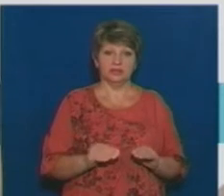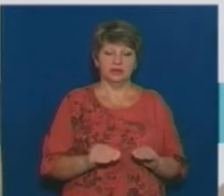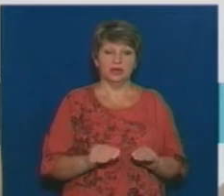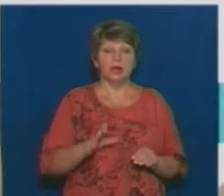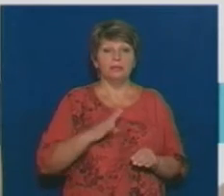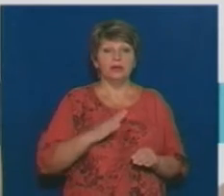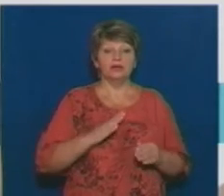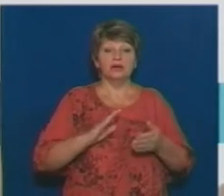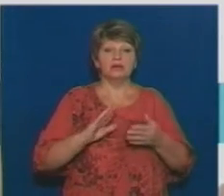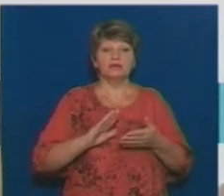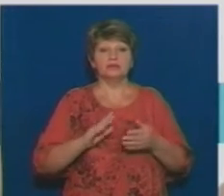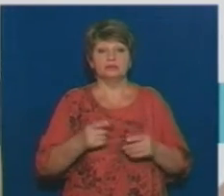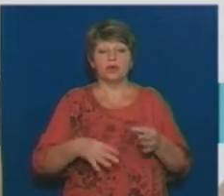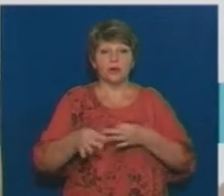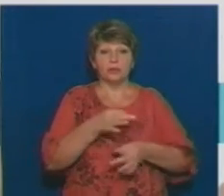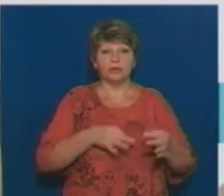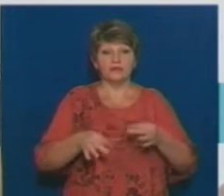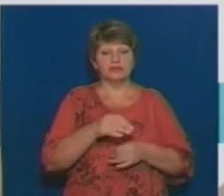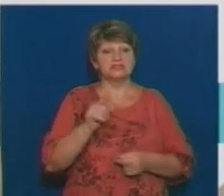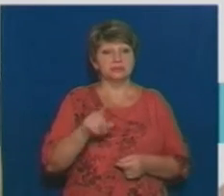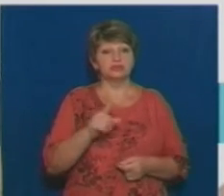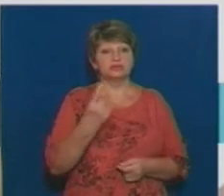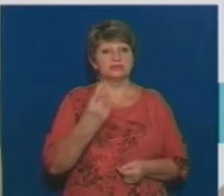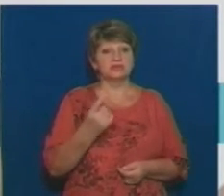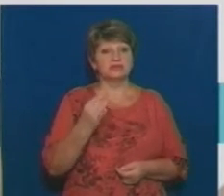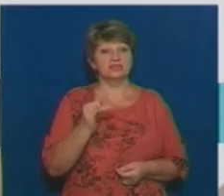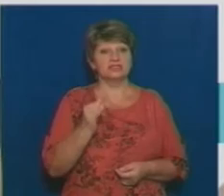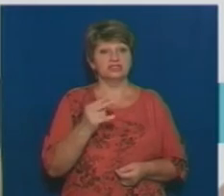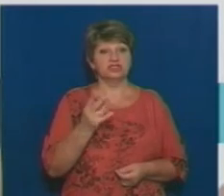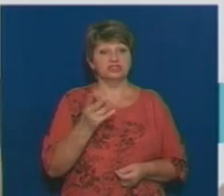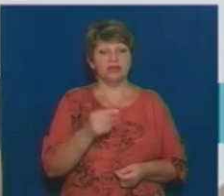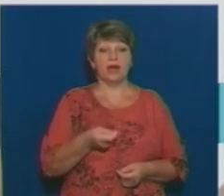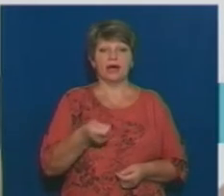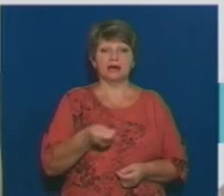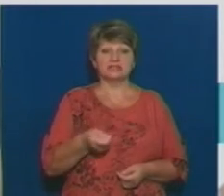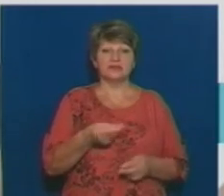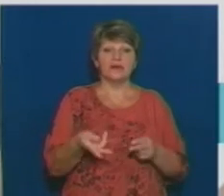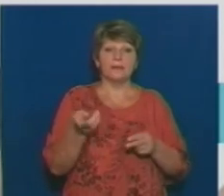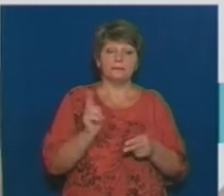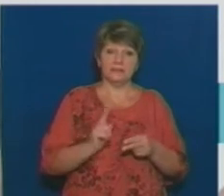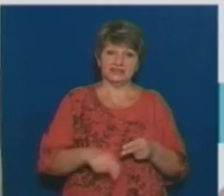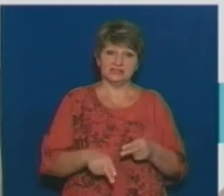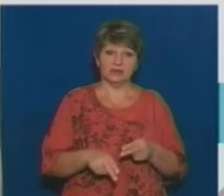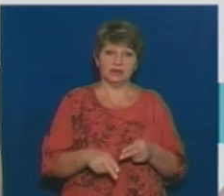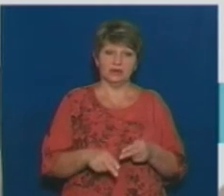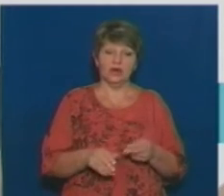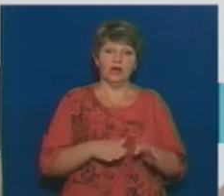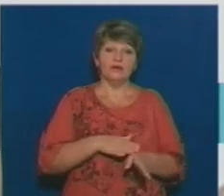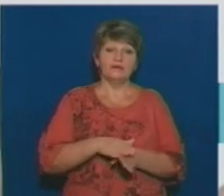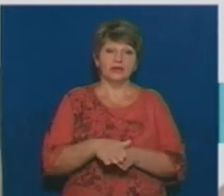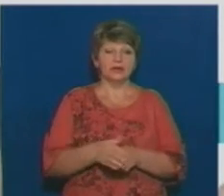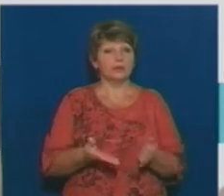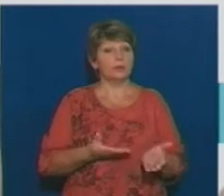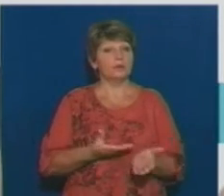обумовлені, наскільки я розумію, тим, що з 1 січня казначейство перестало виконувати